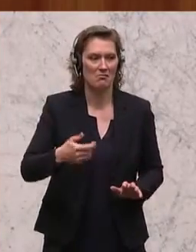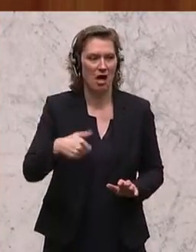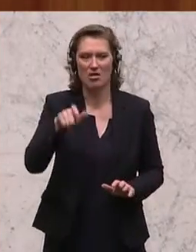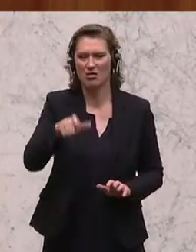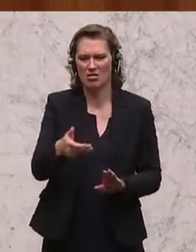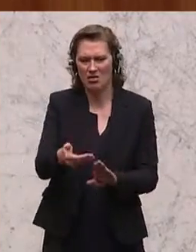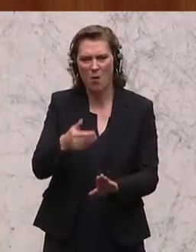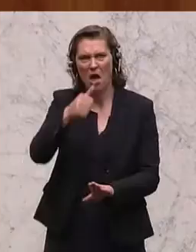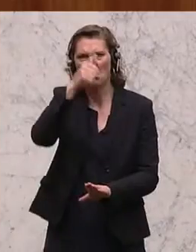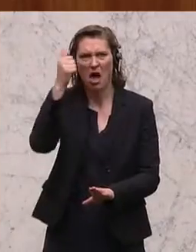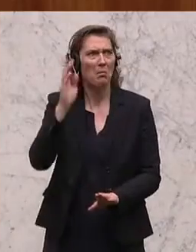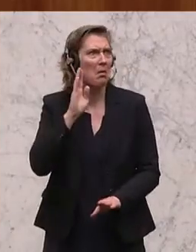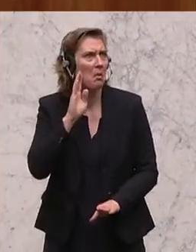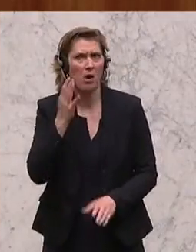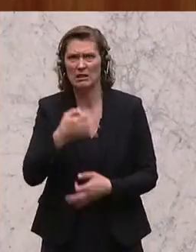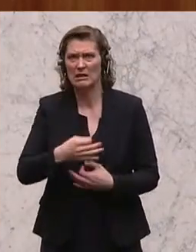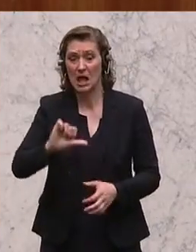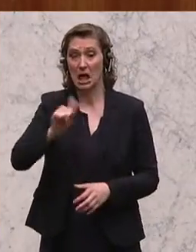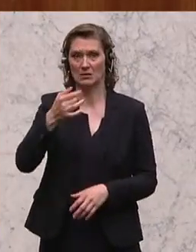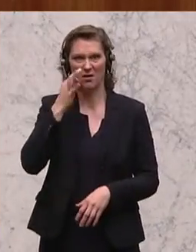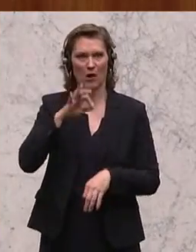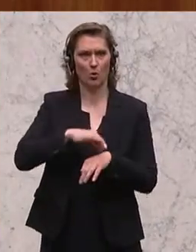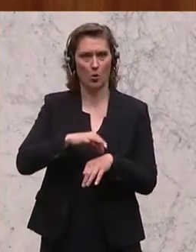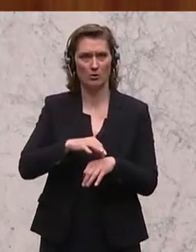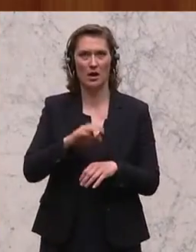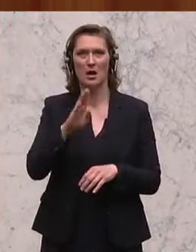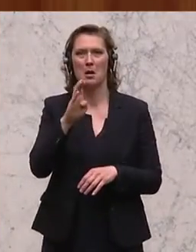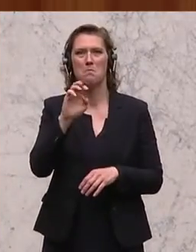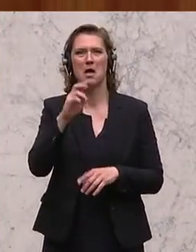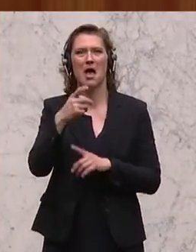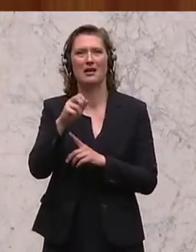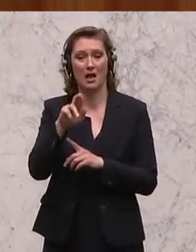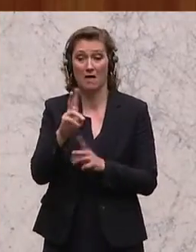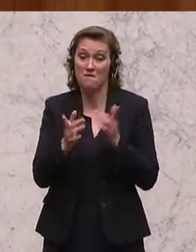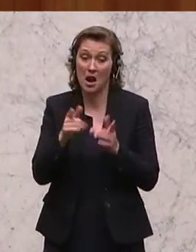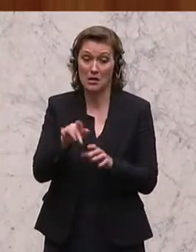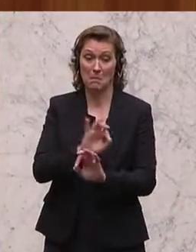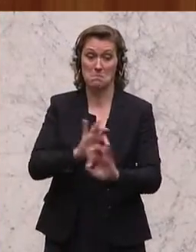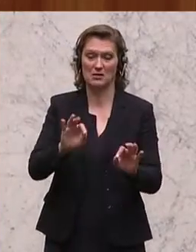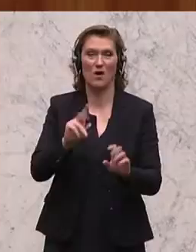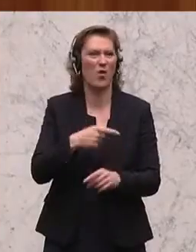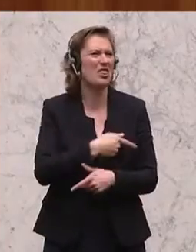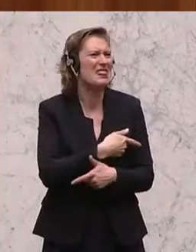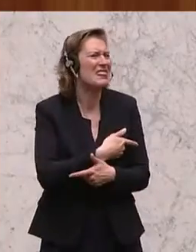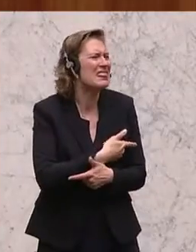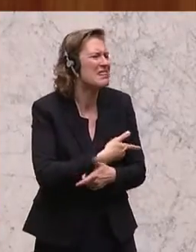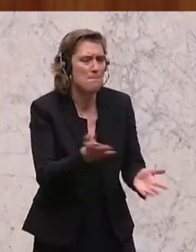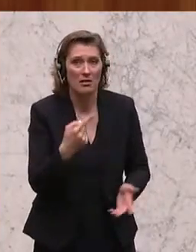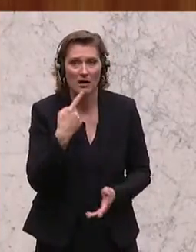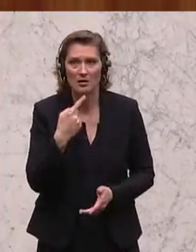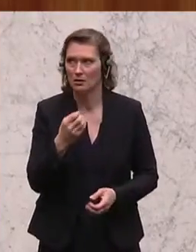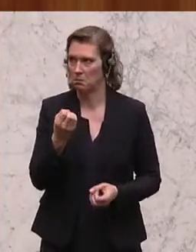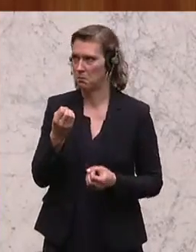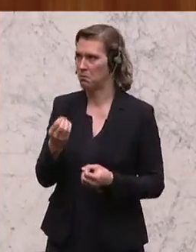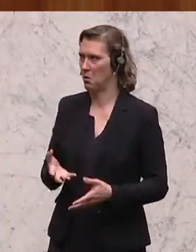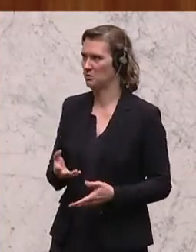vorher überhaupt nicht gefallen wurde, der ersten Runde, dass die Frau Dr. Berger eventuell die beste sein könnte. von niemandem gefallen. Plötzlich